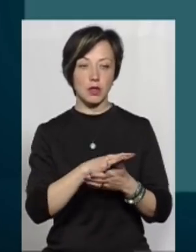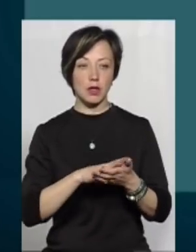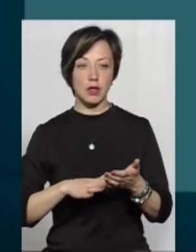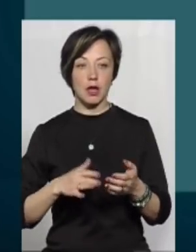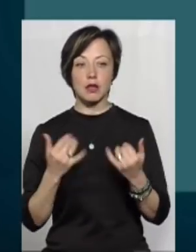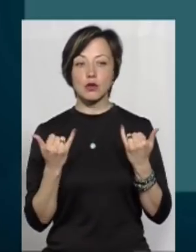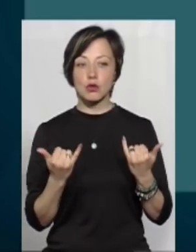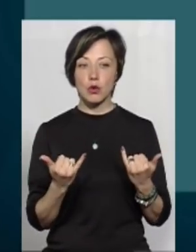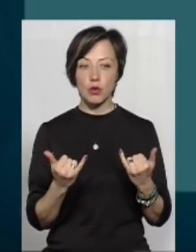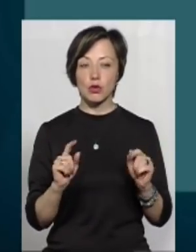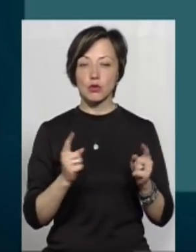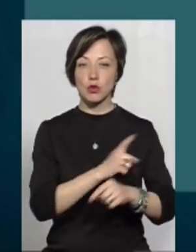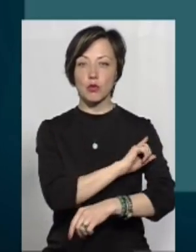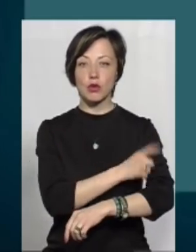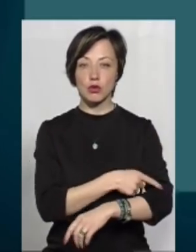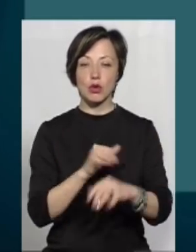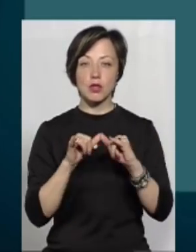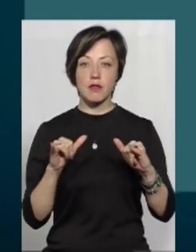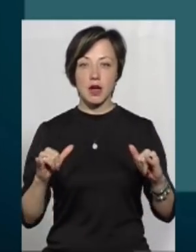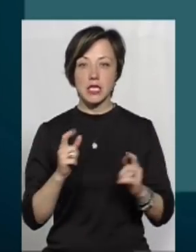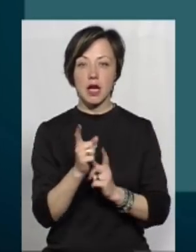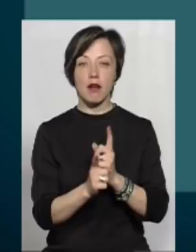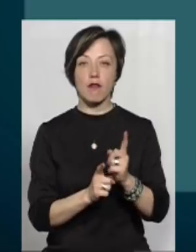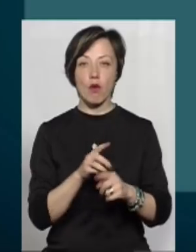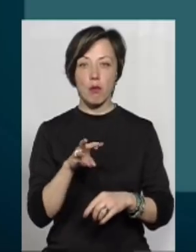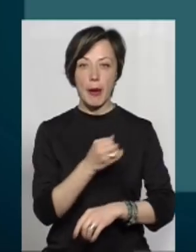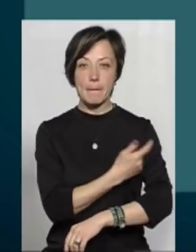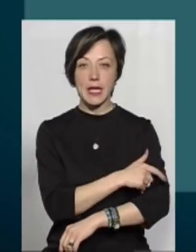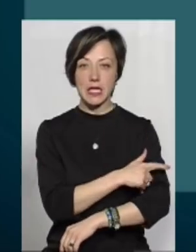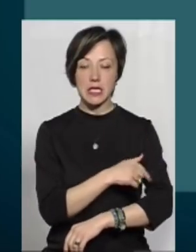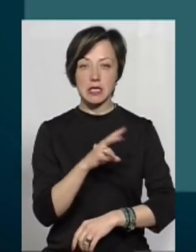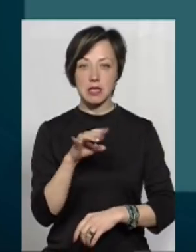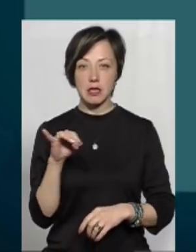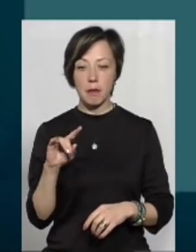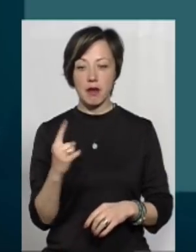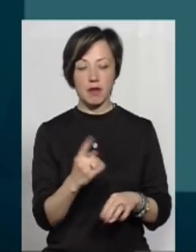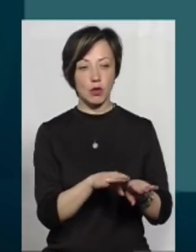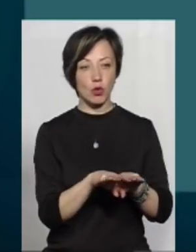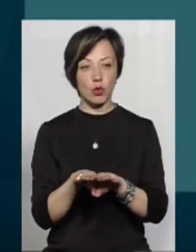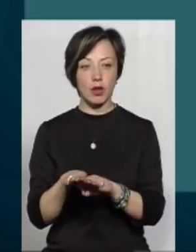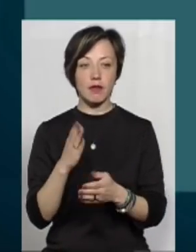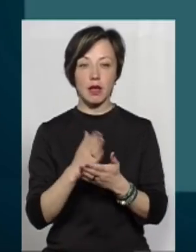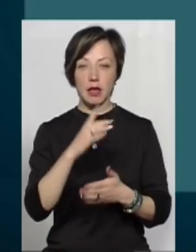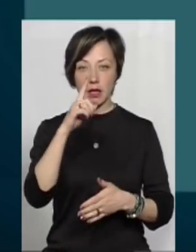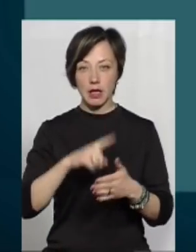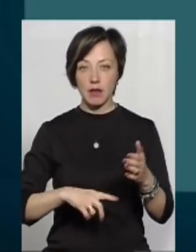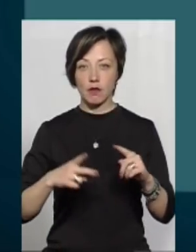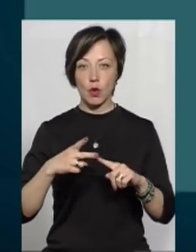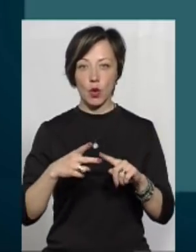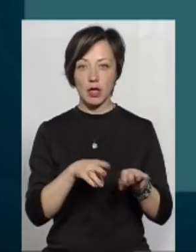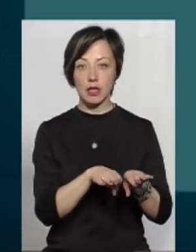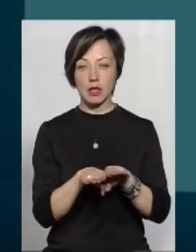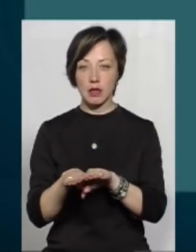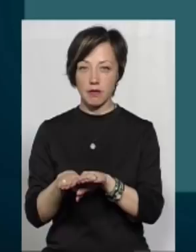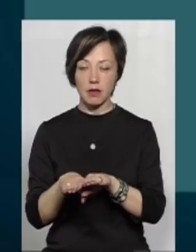Сьогодні дуже потужно розвивається реформа медицини, зокрема, первинного рівня. Є надія, що і вторинний рівень з 2020